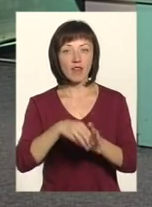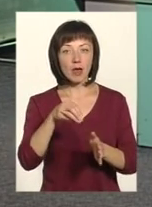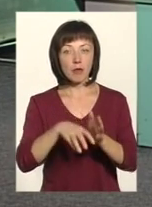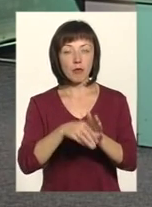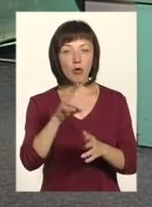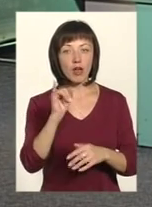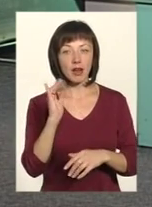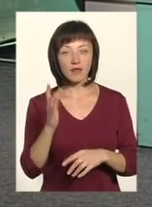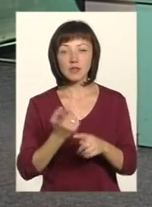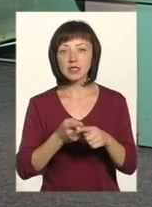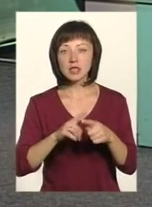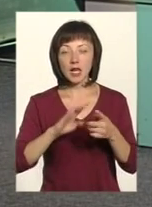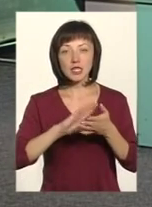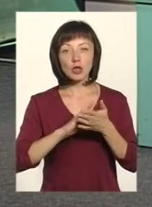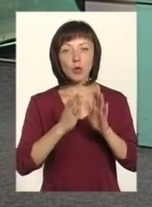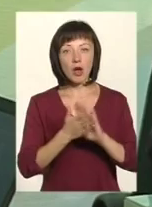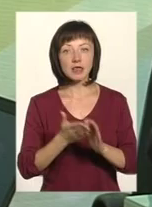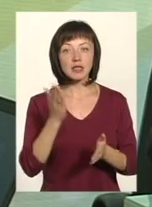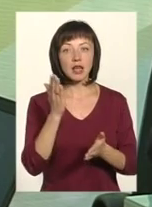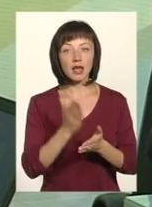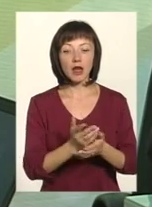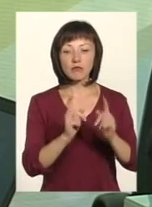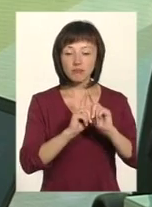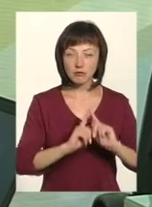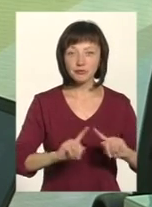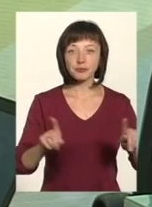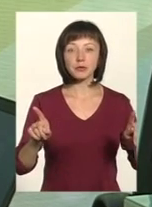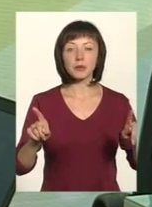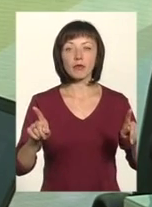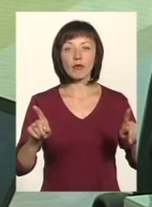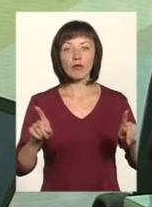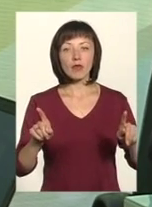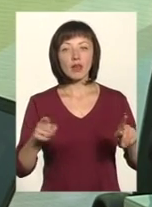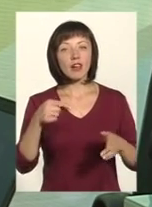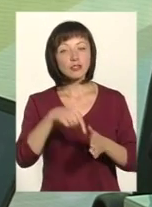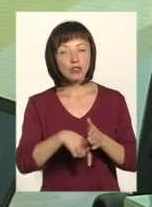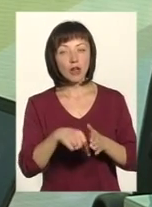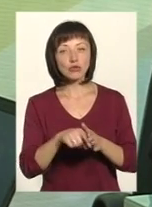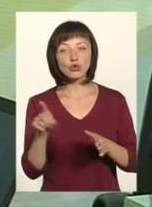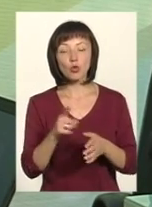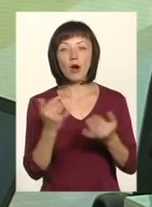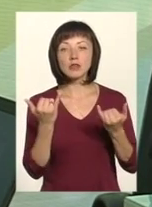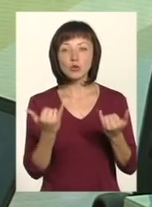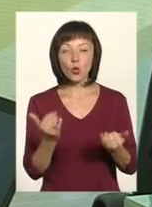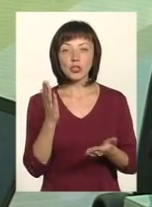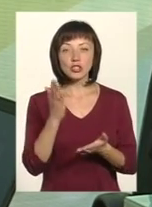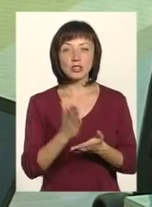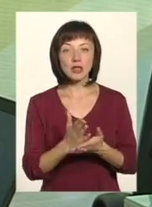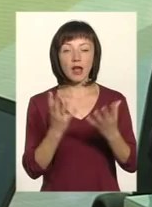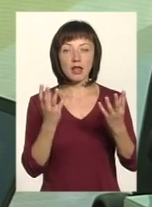Звісно, що ця ситуація є достатньо неординарною, вона говорить про те, що є на сьогоднішній день